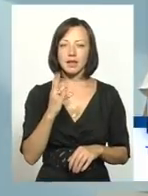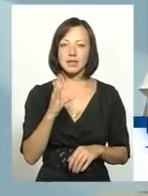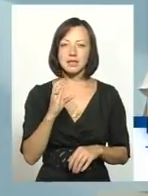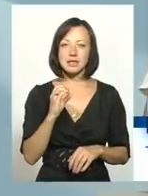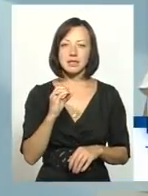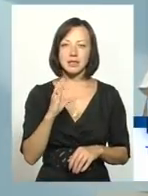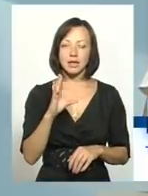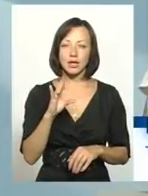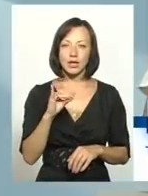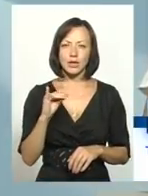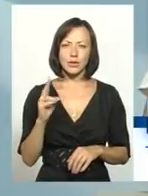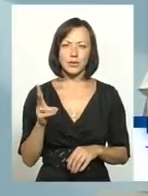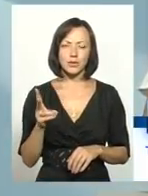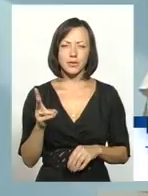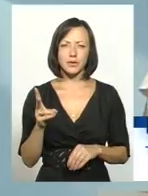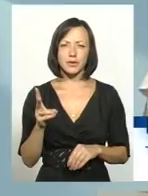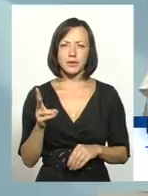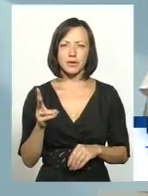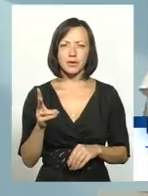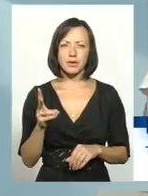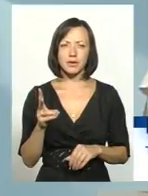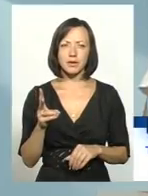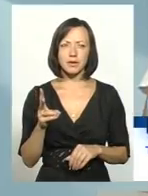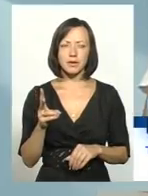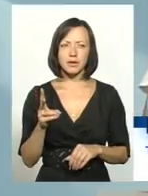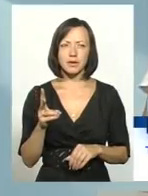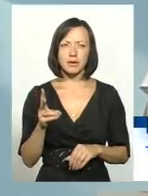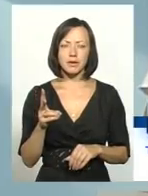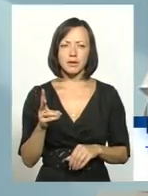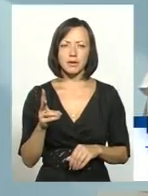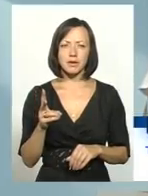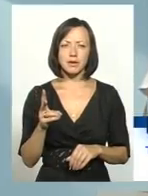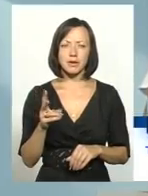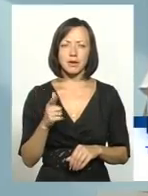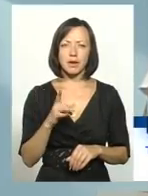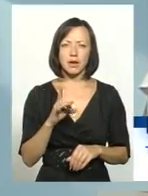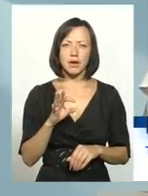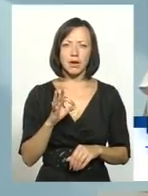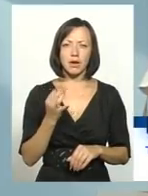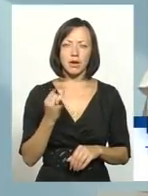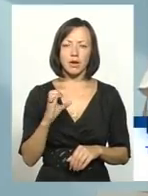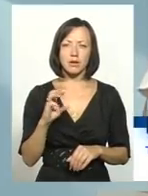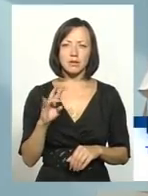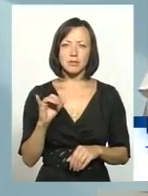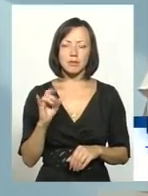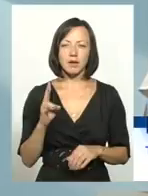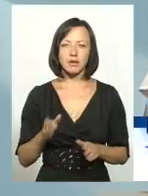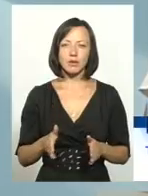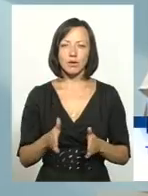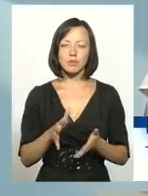Начав границю робити. Дуже подобається Гройцьману, з дорогами.